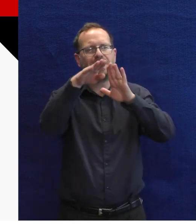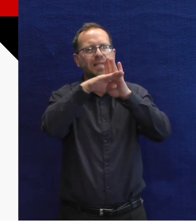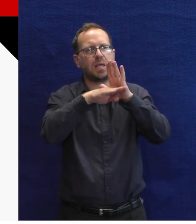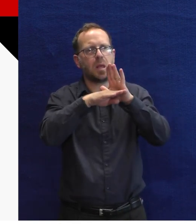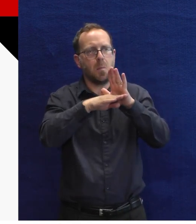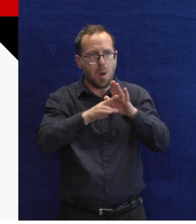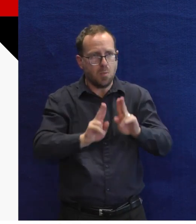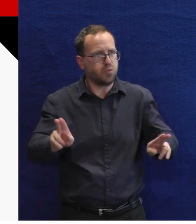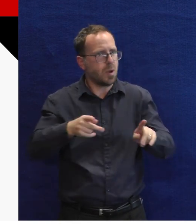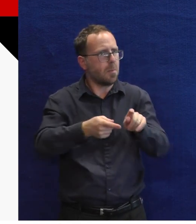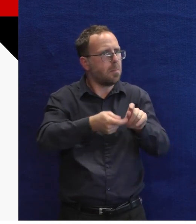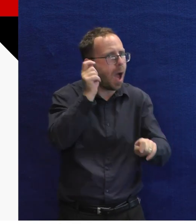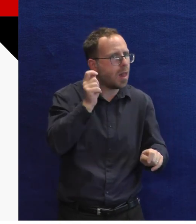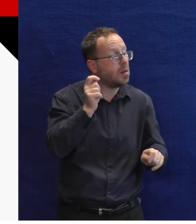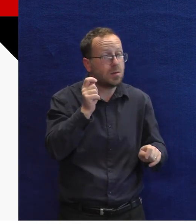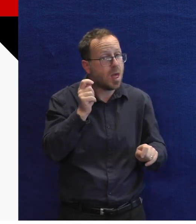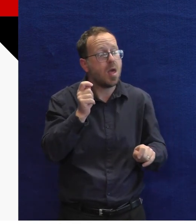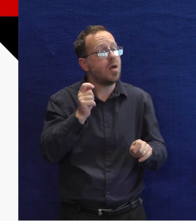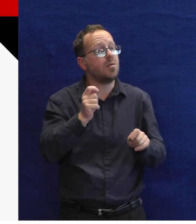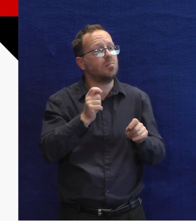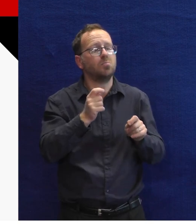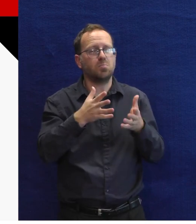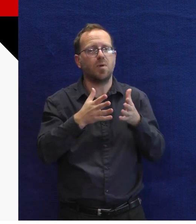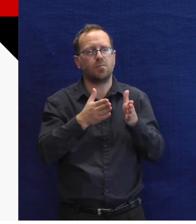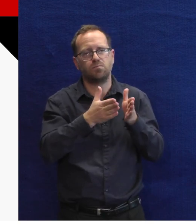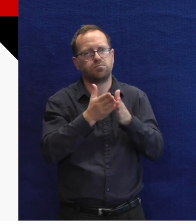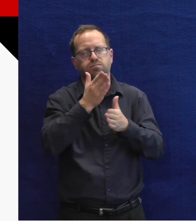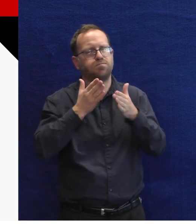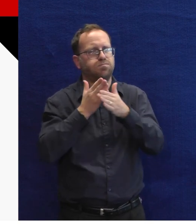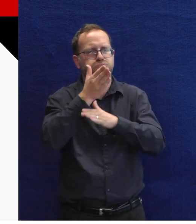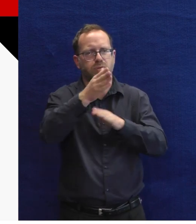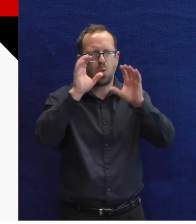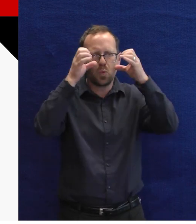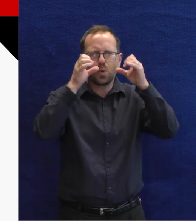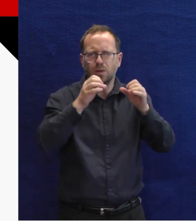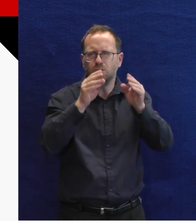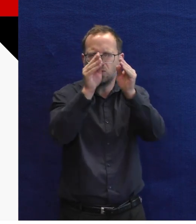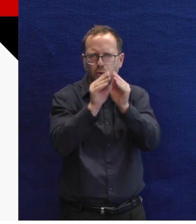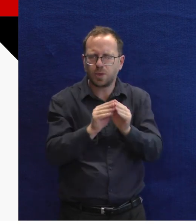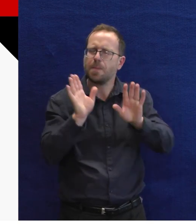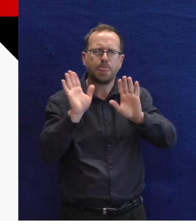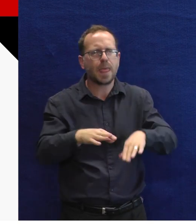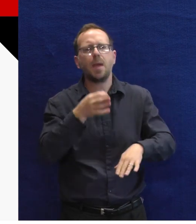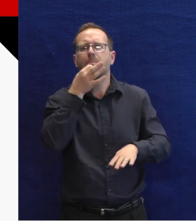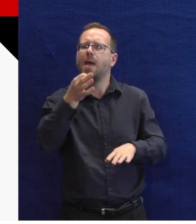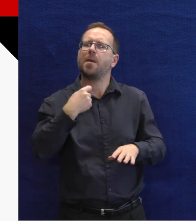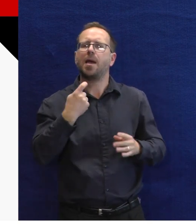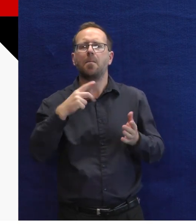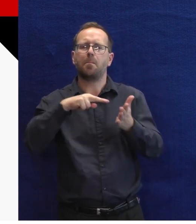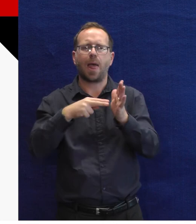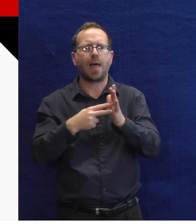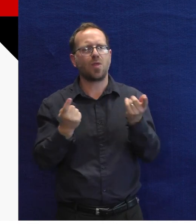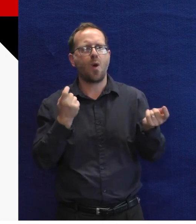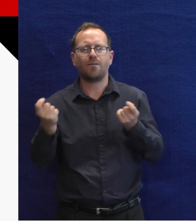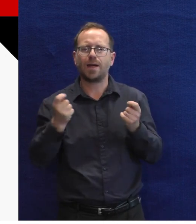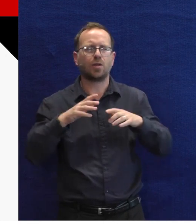myslím, že by to tak mohlo fungovat a seznam mi mohl začít naslouchat. A pak se chci ale zeptat na to důležité, když